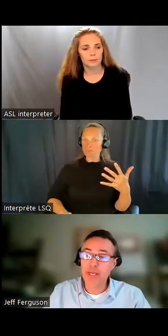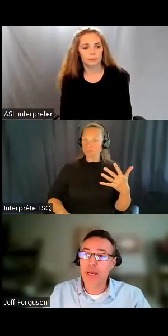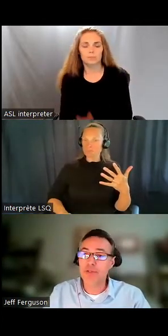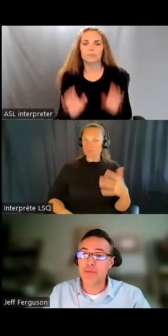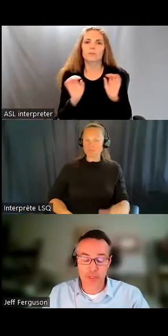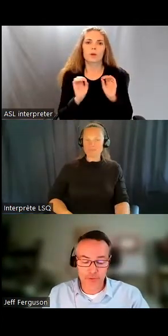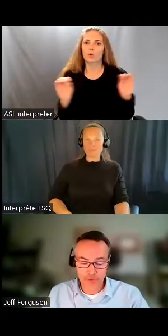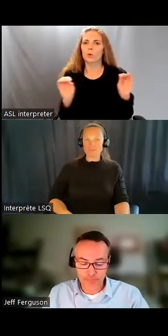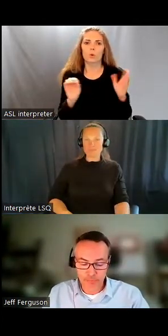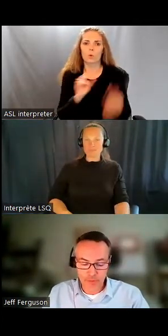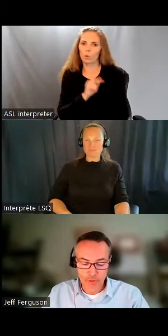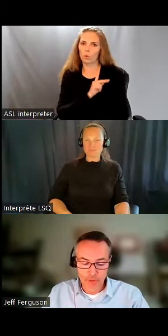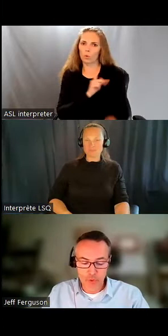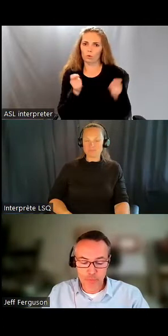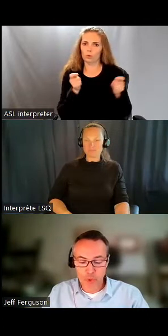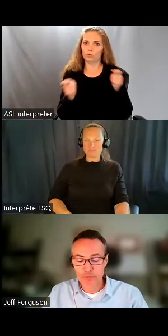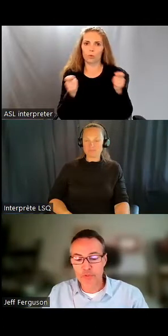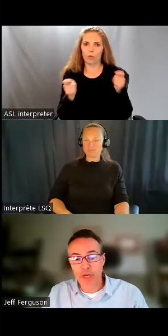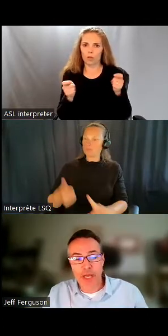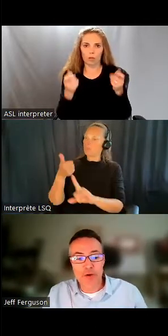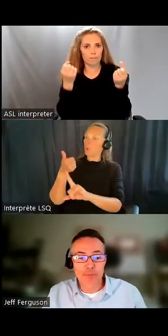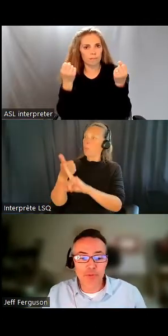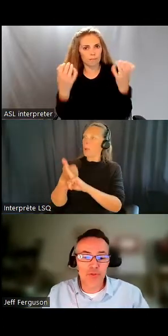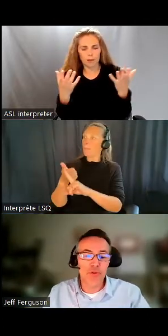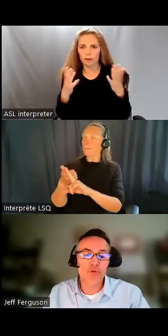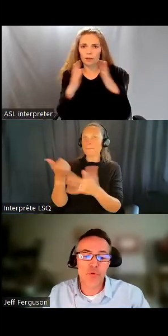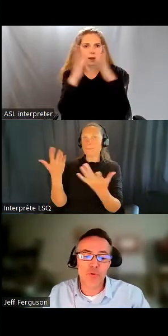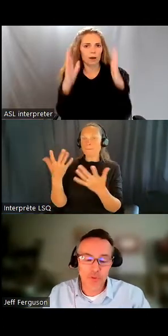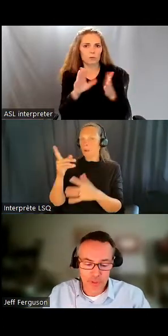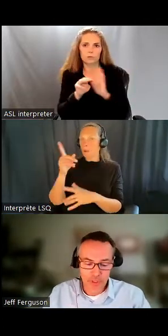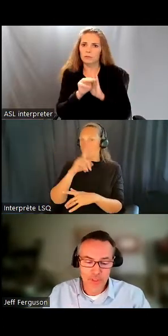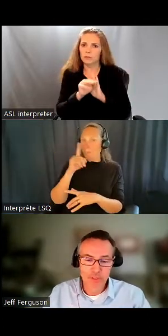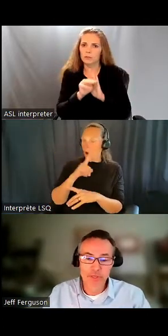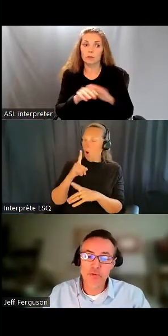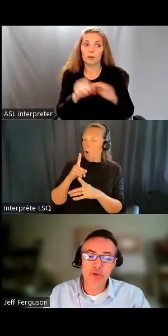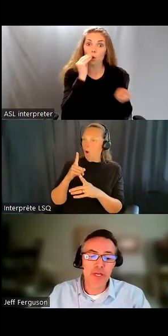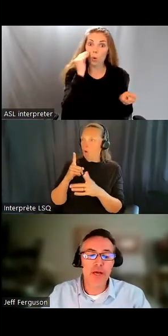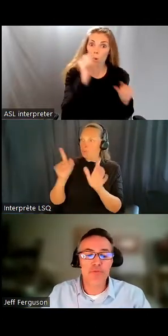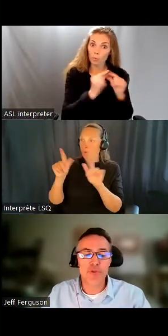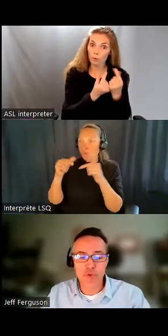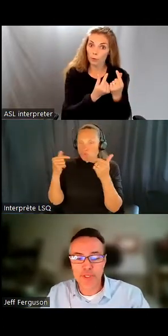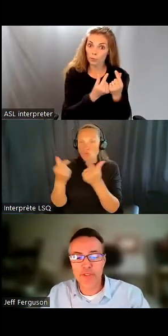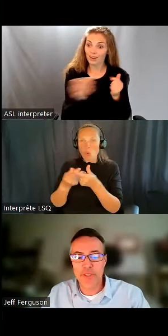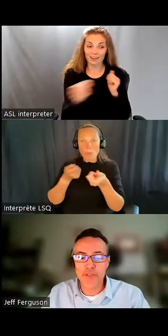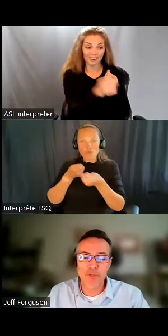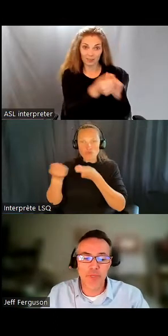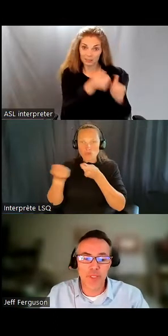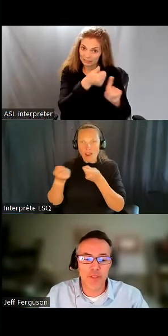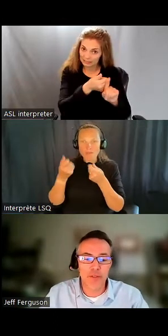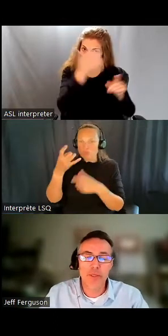Il n'y a pas de contrôle personnel dans ces logements. Les maisons de groupe, il n'y a pas de contrôle personnel.